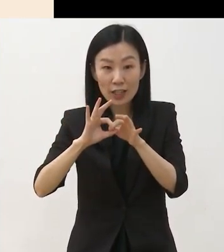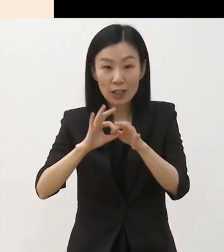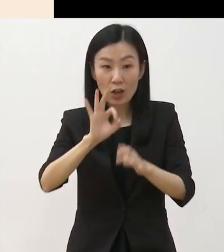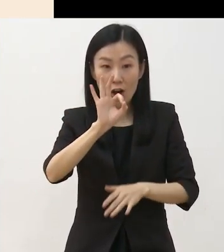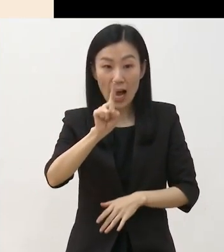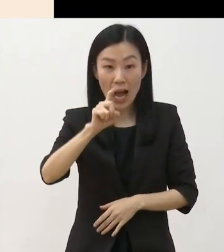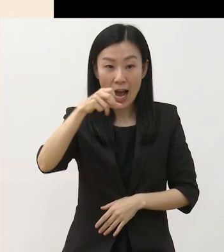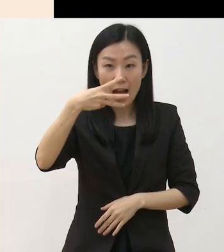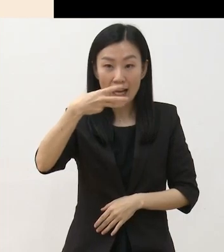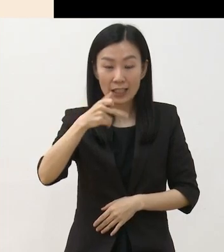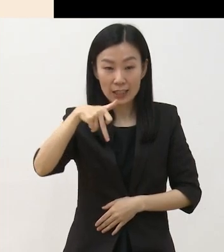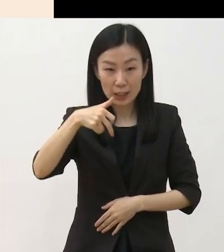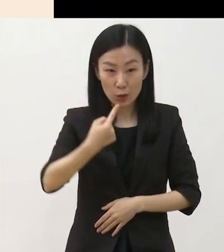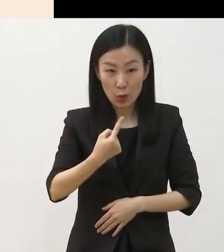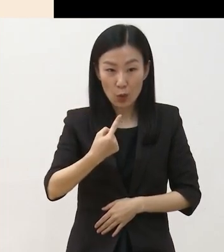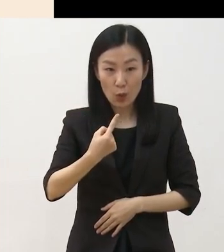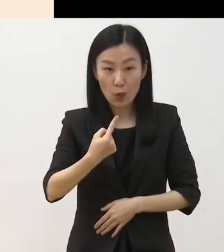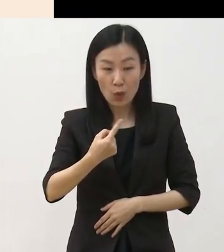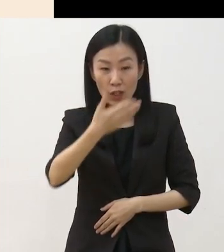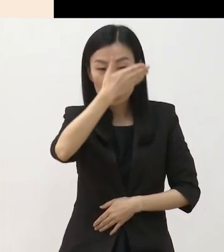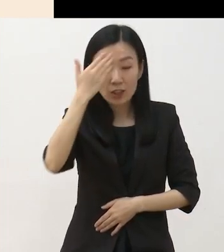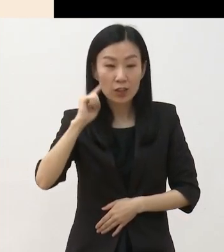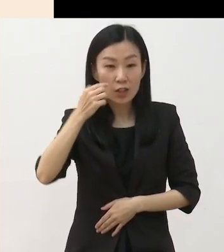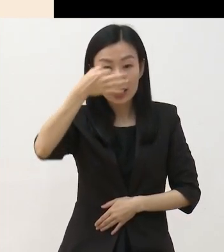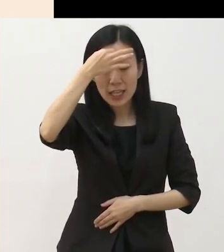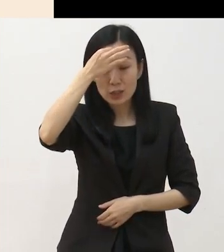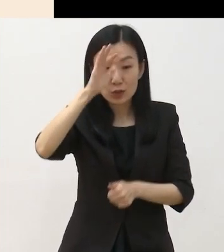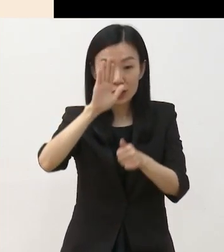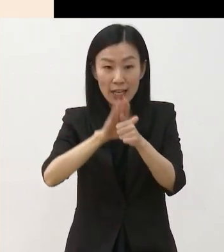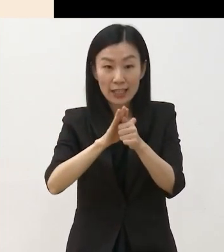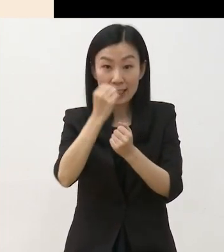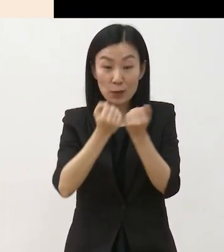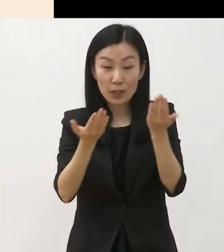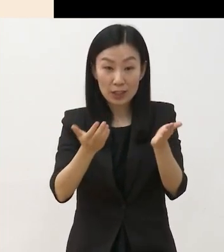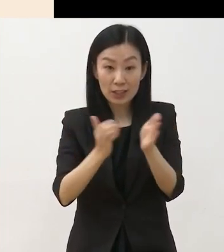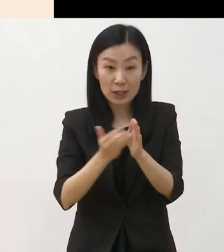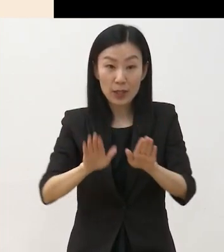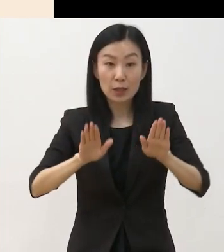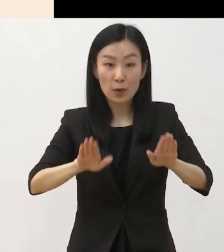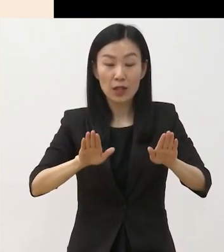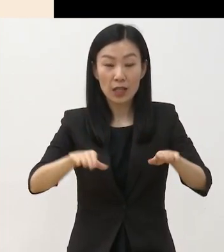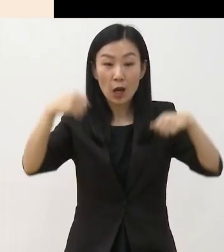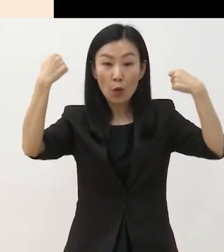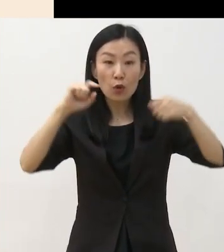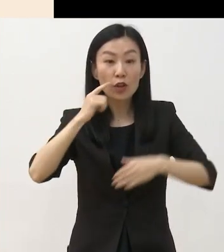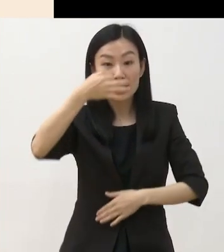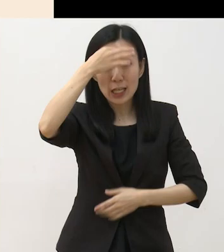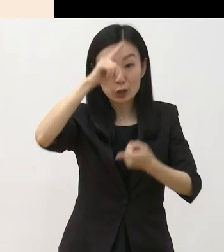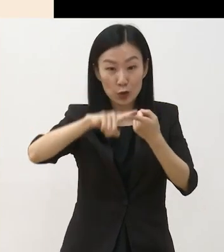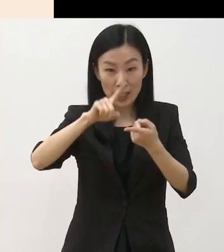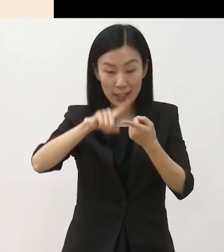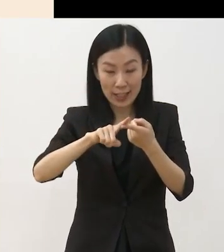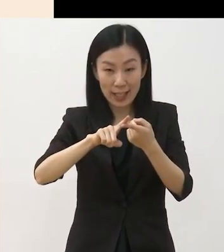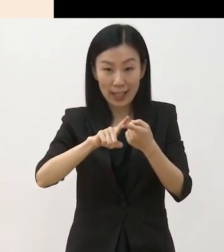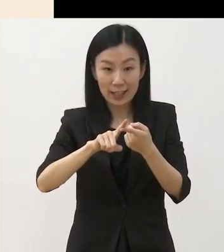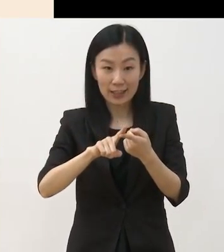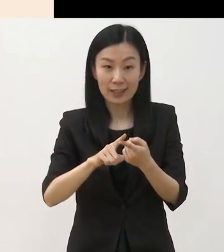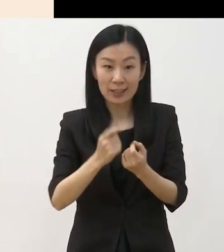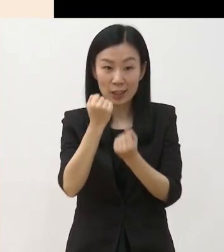설명 드렸는데요 이번에는 공연예술 부분의 아르코 청년예술가 지원 사업입니다